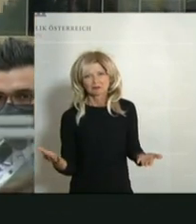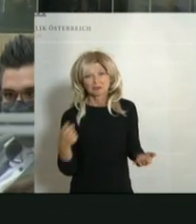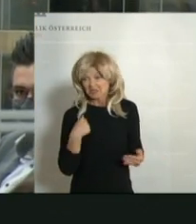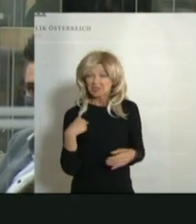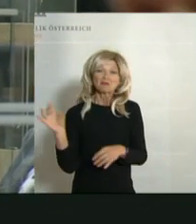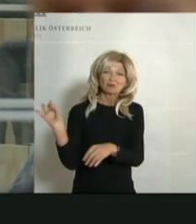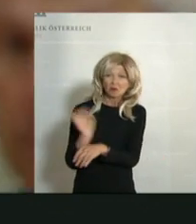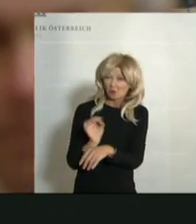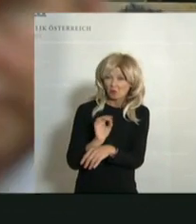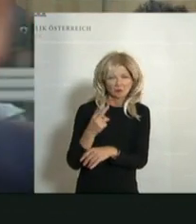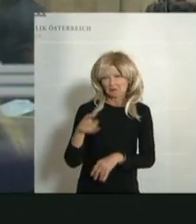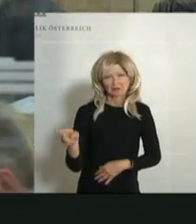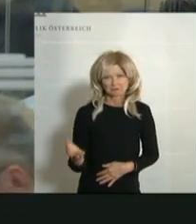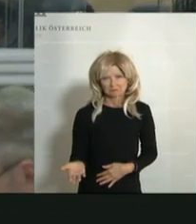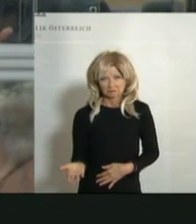Applaus